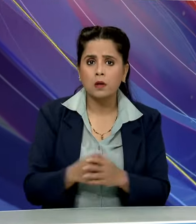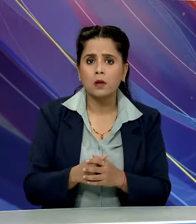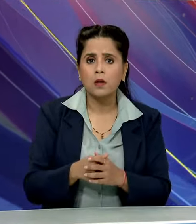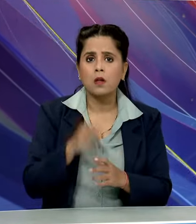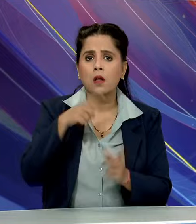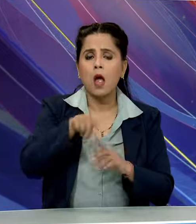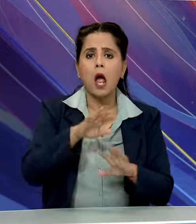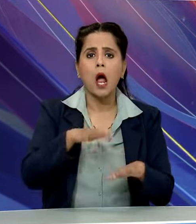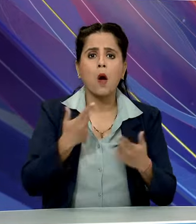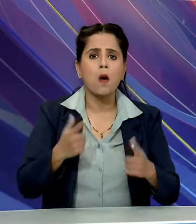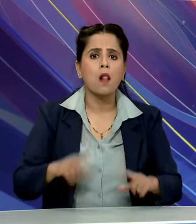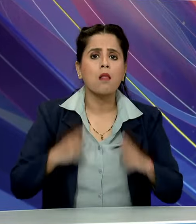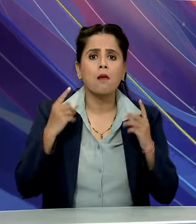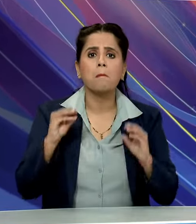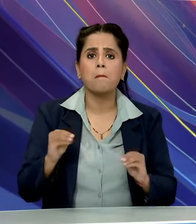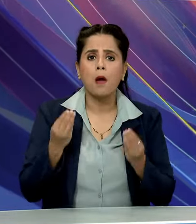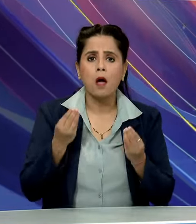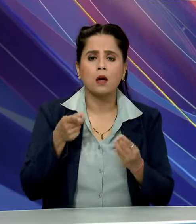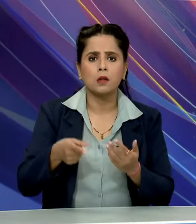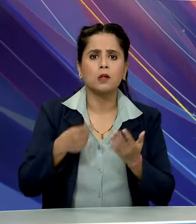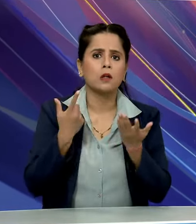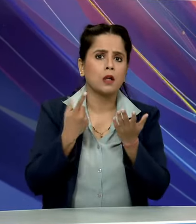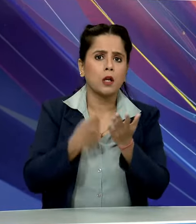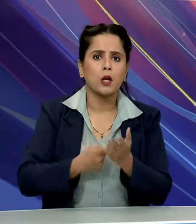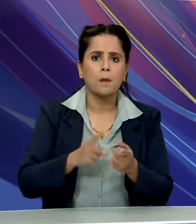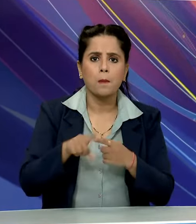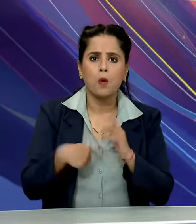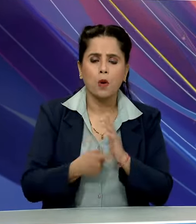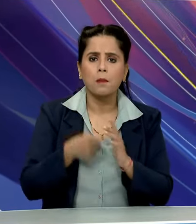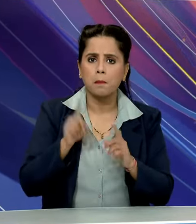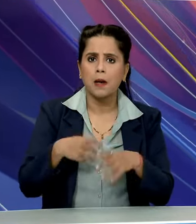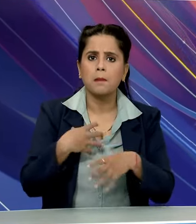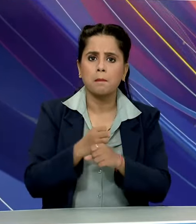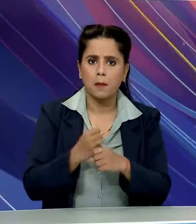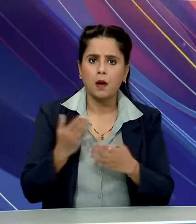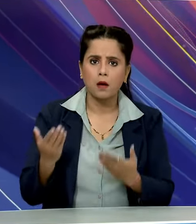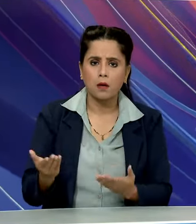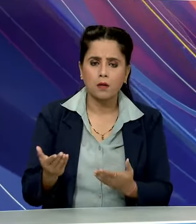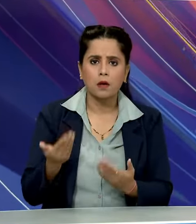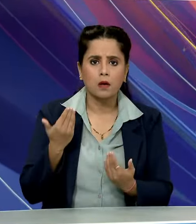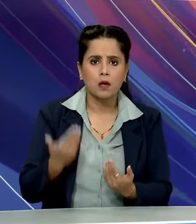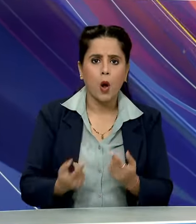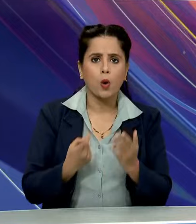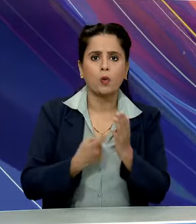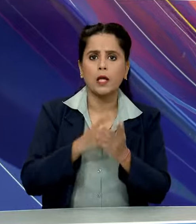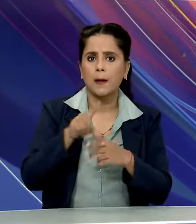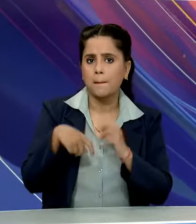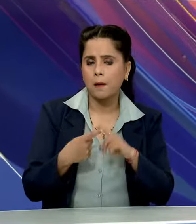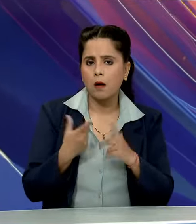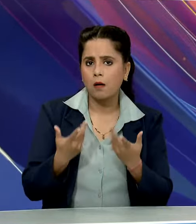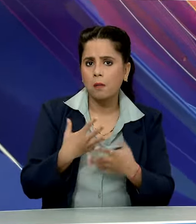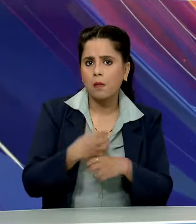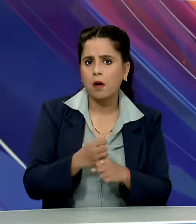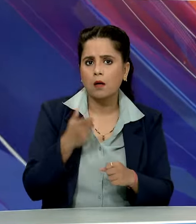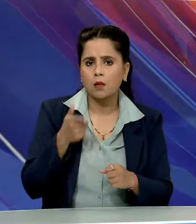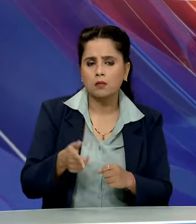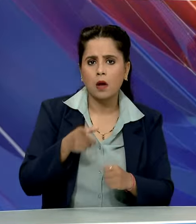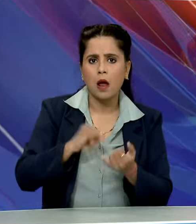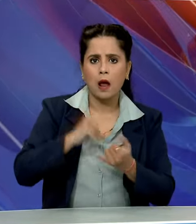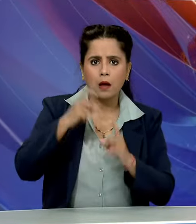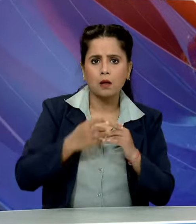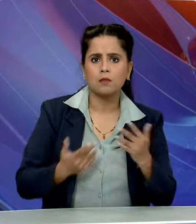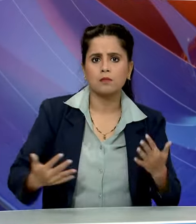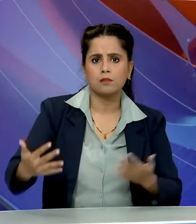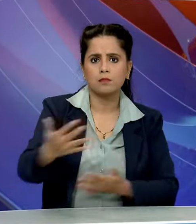हालत सुधरी ये रिपोर्ट काट होनी चाहिए थी अब ये रिपोर्ट कार्ड जाती है जन्गन्ना